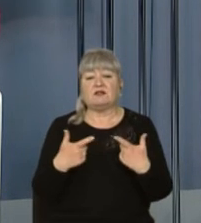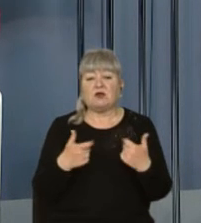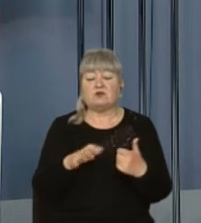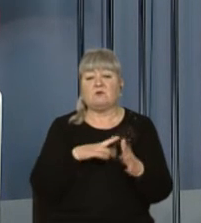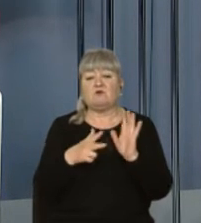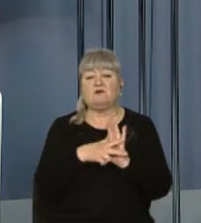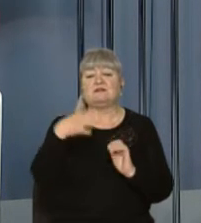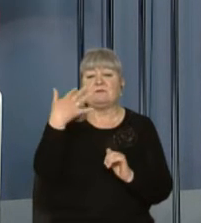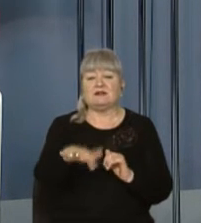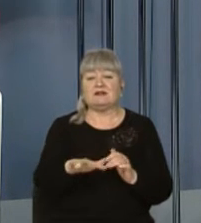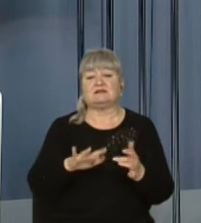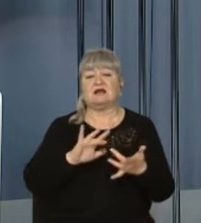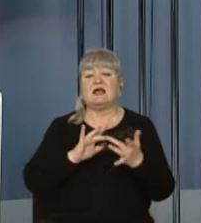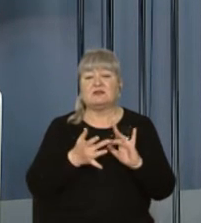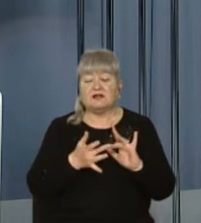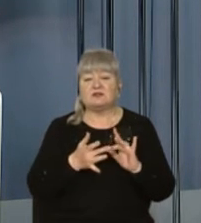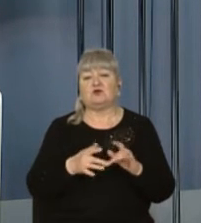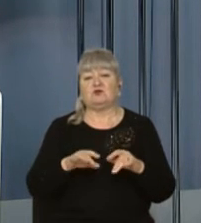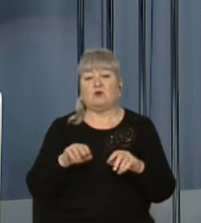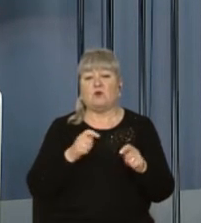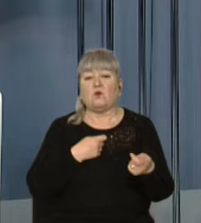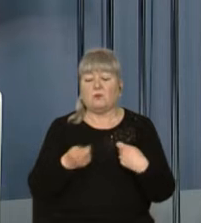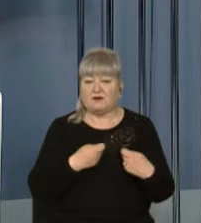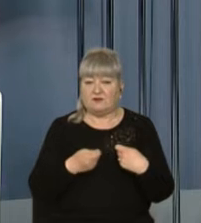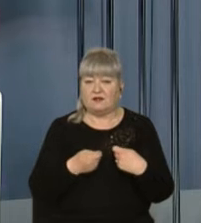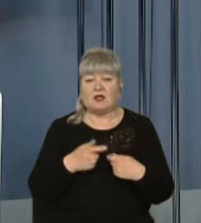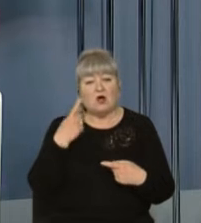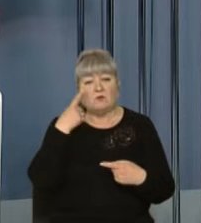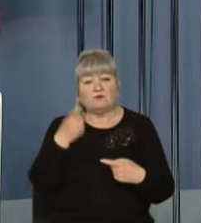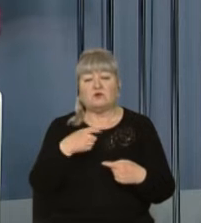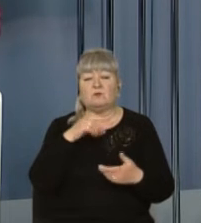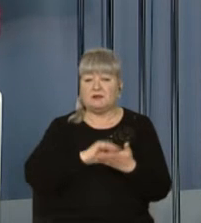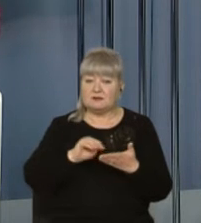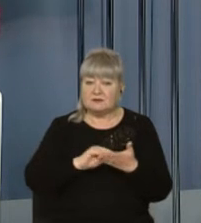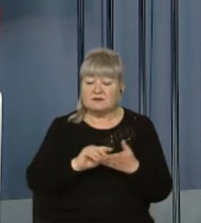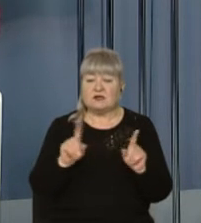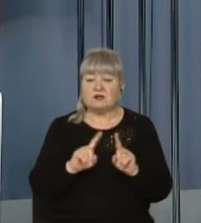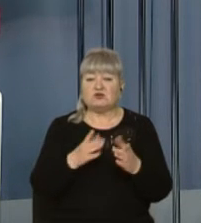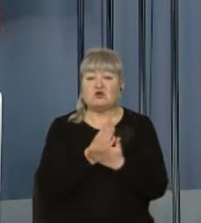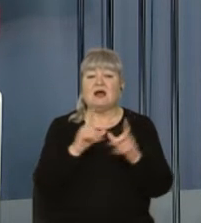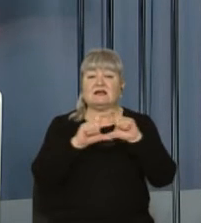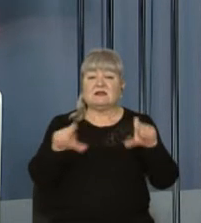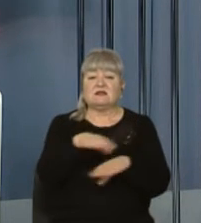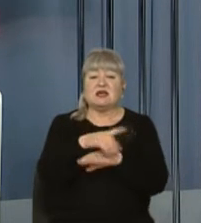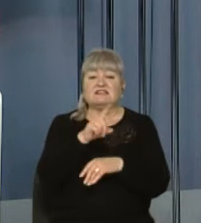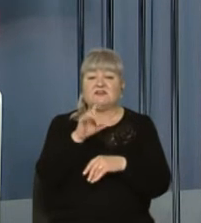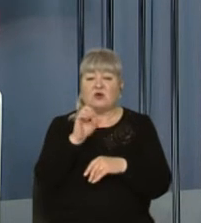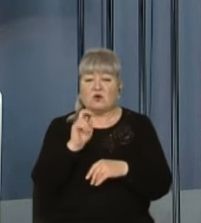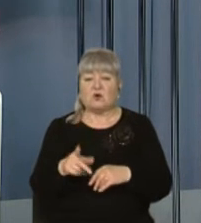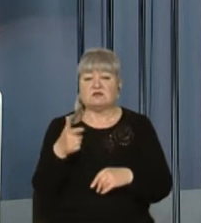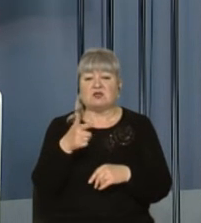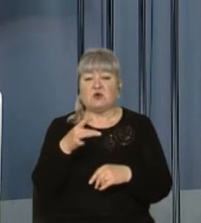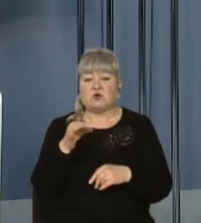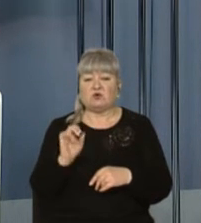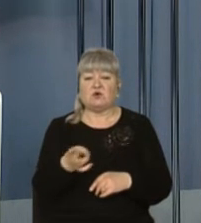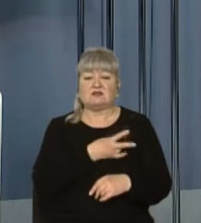.50 на електронну пошту управління. Уповідомлення йшлося про те, що заклади на вулицях Звиногородський, Городоцький,